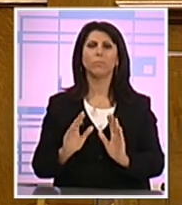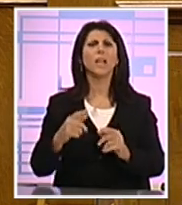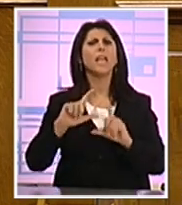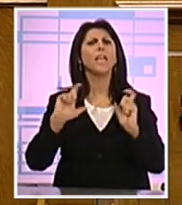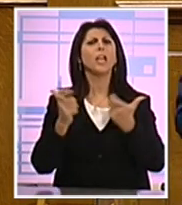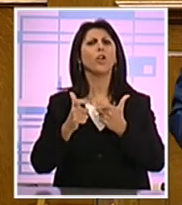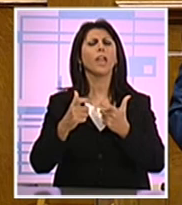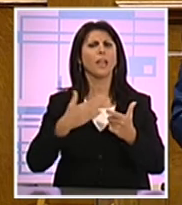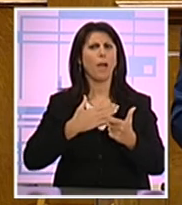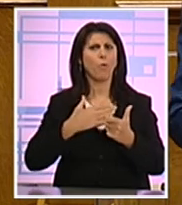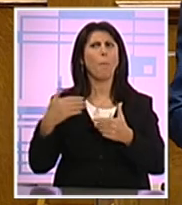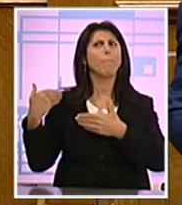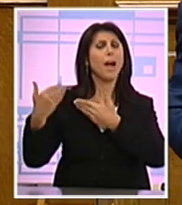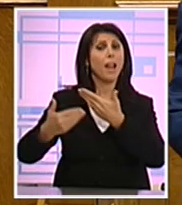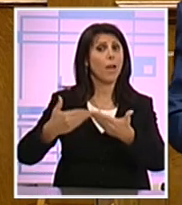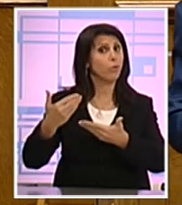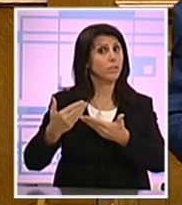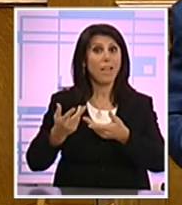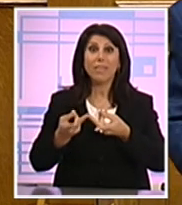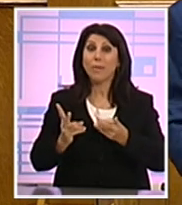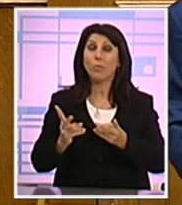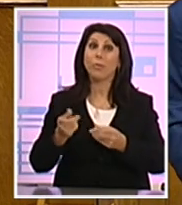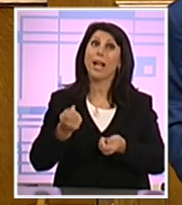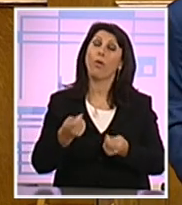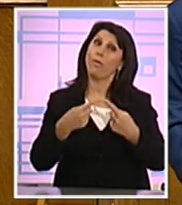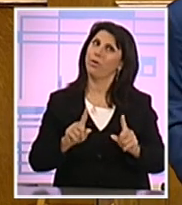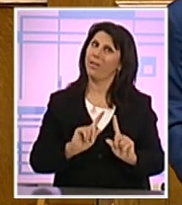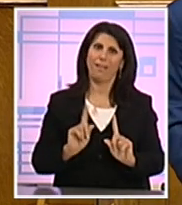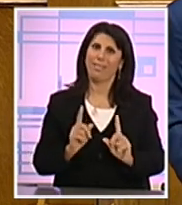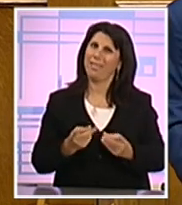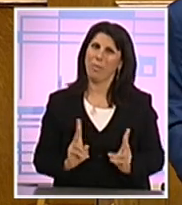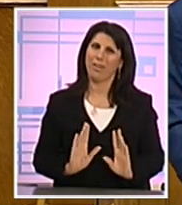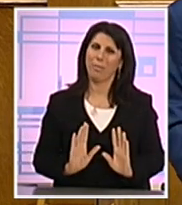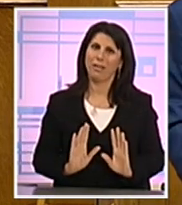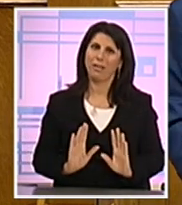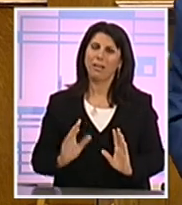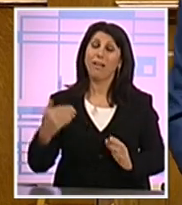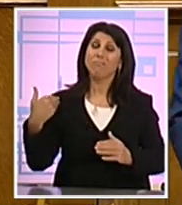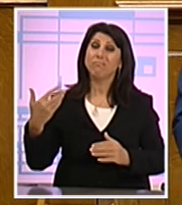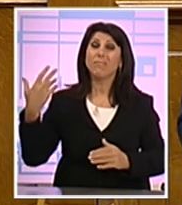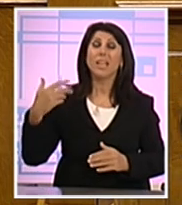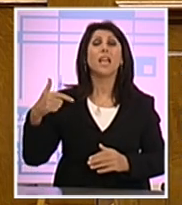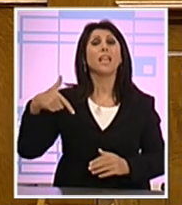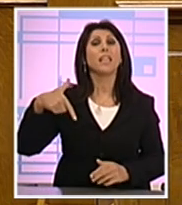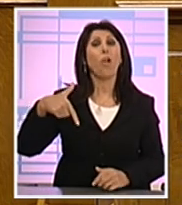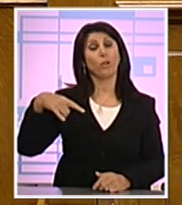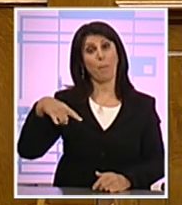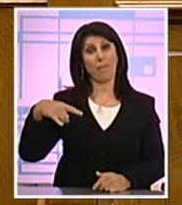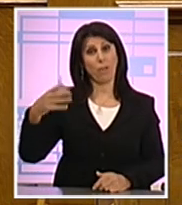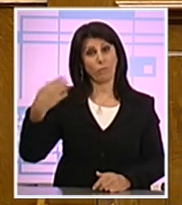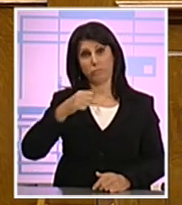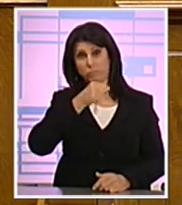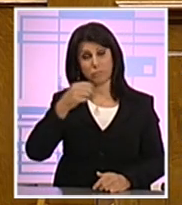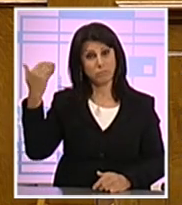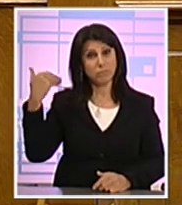μου δεν θα μου επέτρεπε τίποτα διαφορετικό. Από τον Γεώργιο Παπανδρέου, τον γέρον της